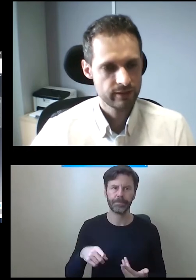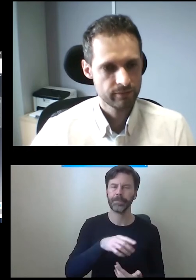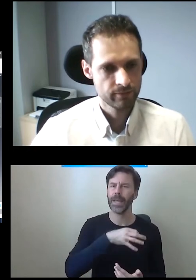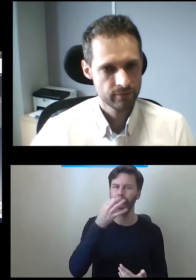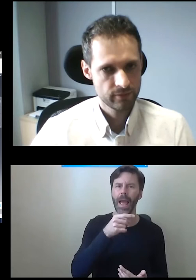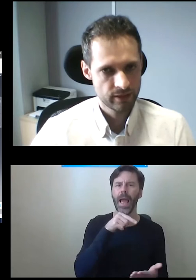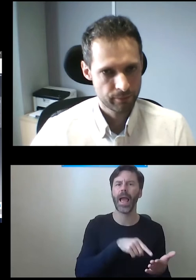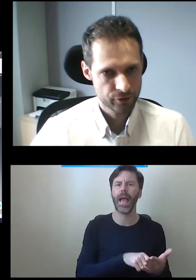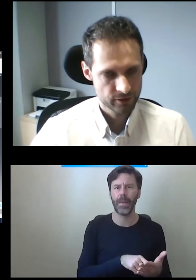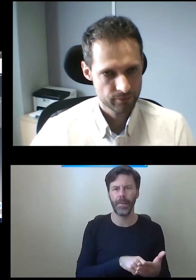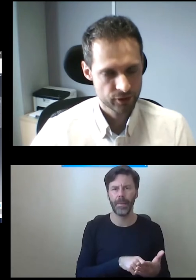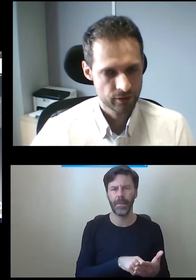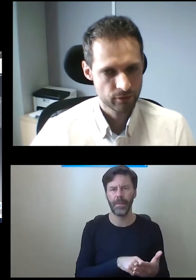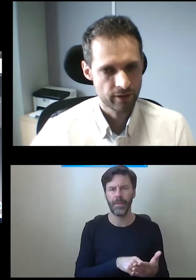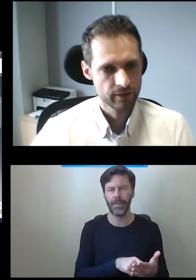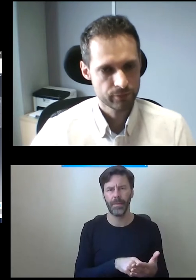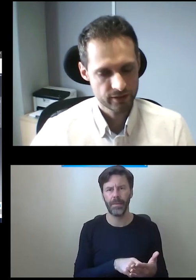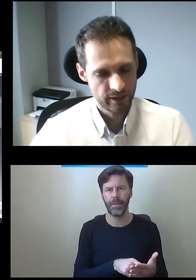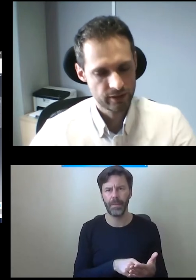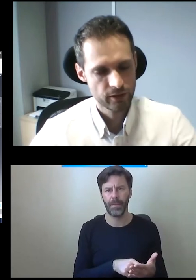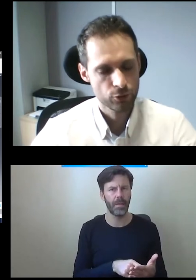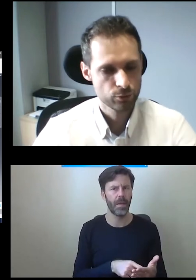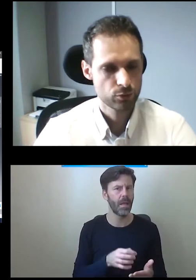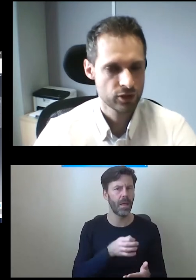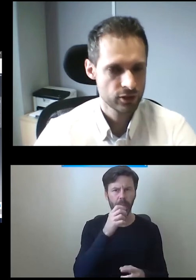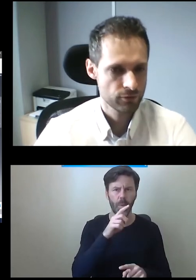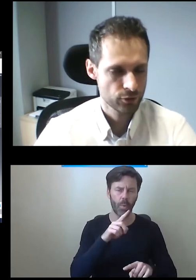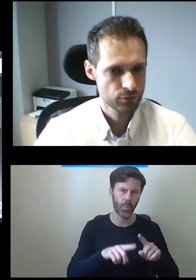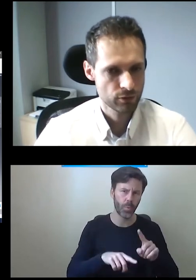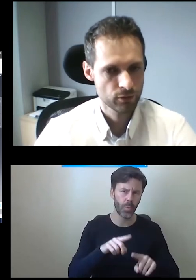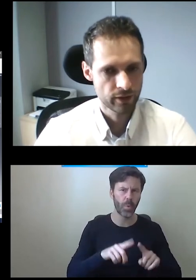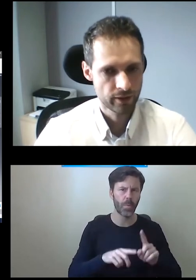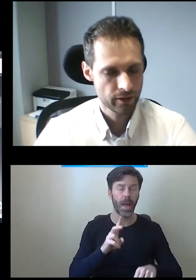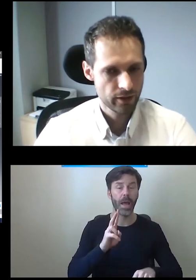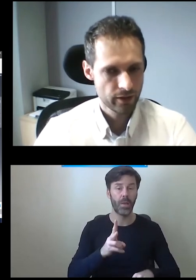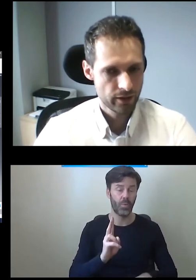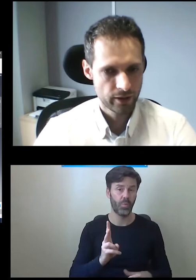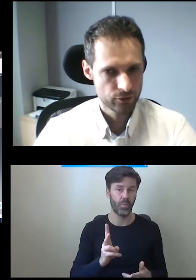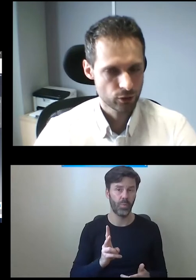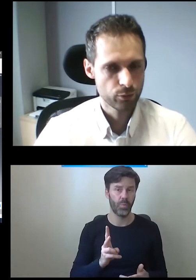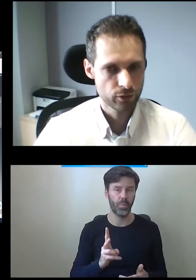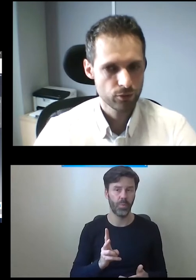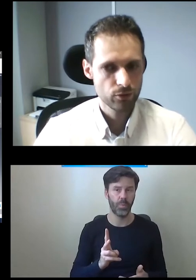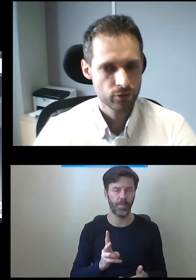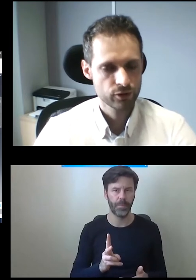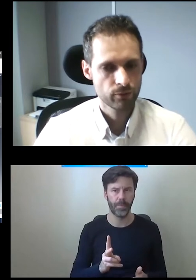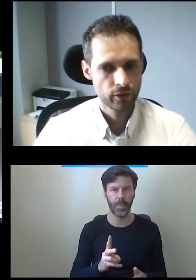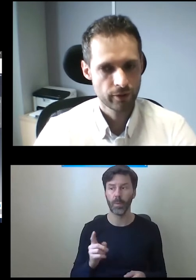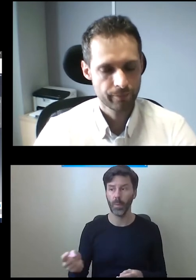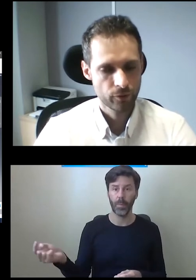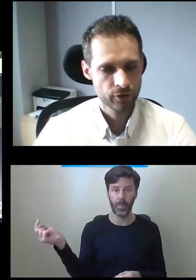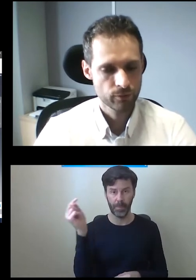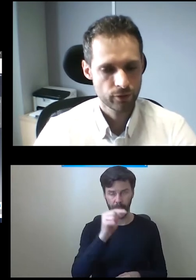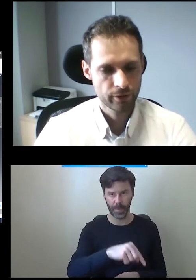przez trenowanie, przez trening osób, które często wchodzą przykładowo do tego budynku. One są,